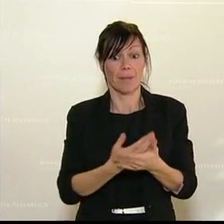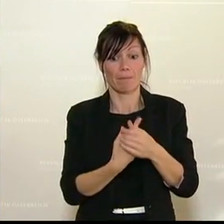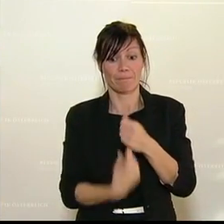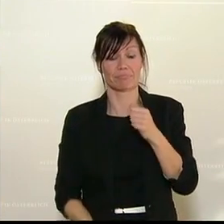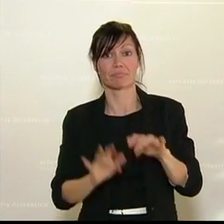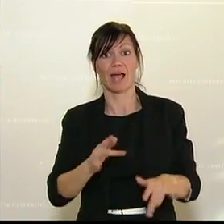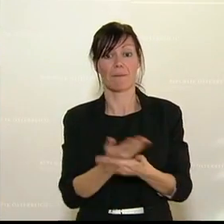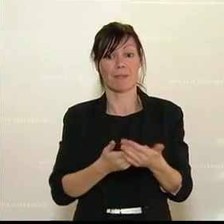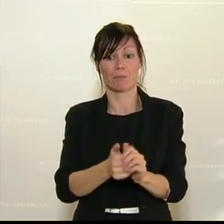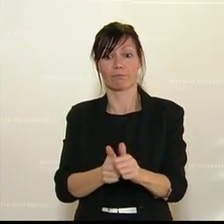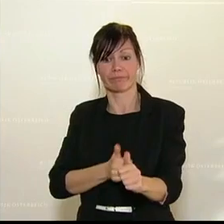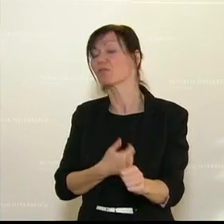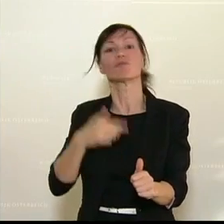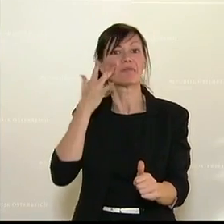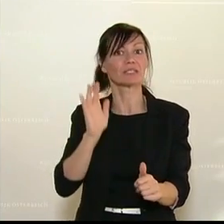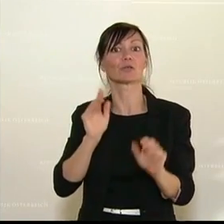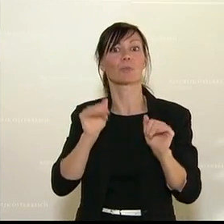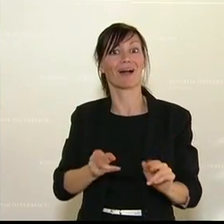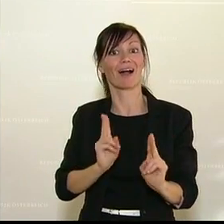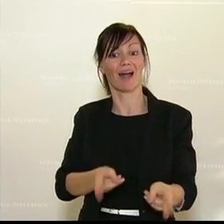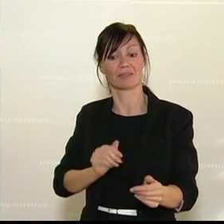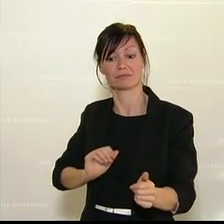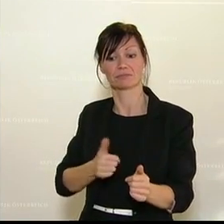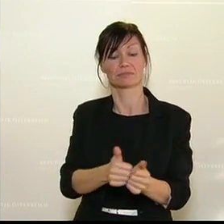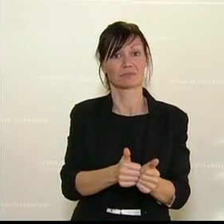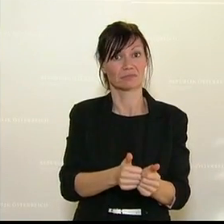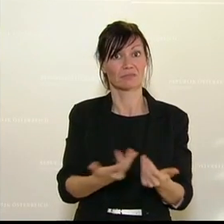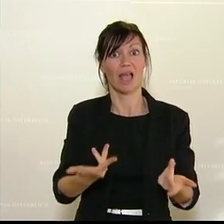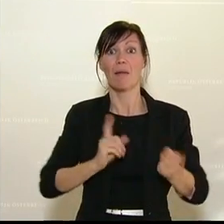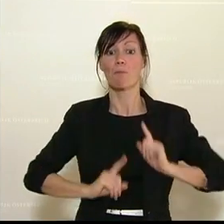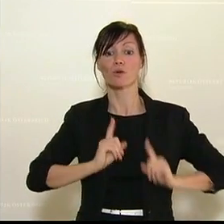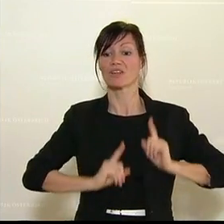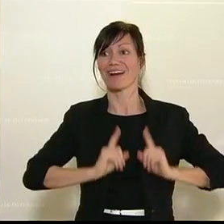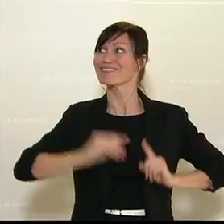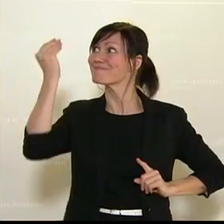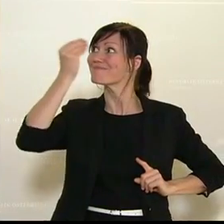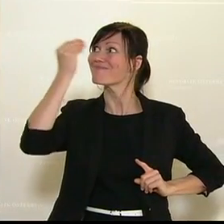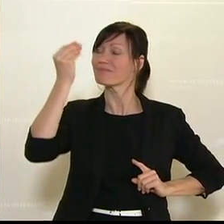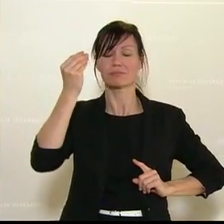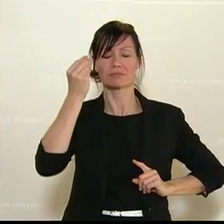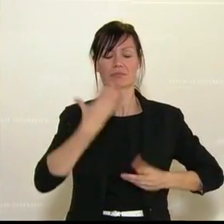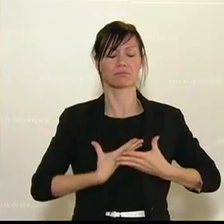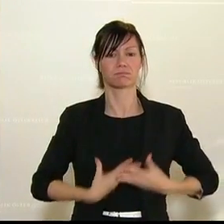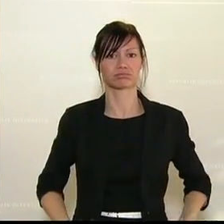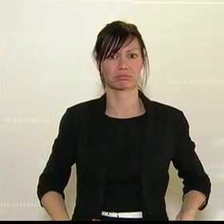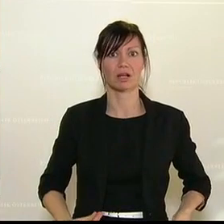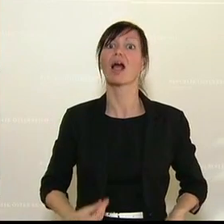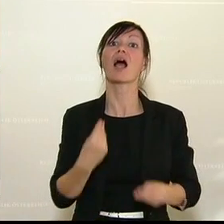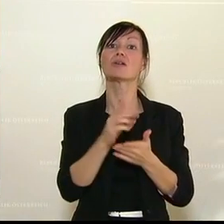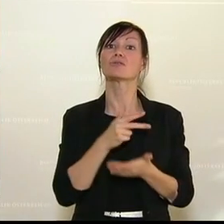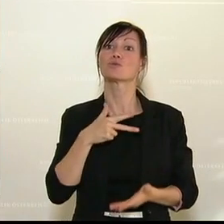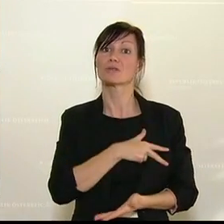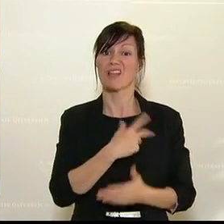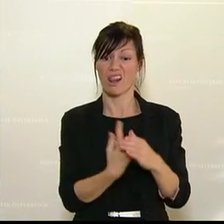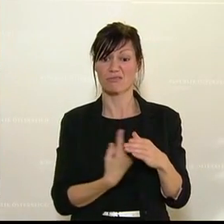ob das wieder gut gemacht werden kann. Motivation und Tagesstruktur unserer Kinder sind verloren gegangen. Soziale Isolation hat zu massiven